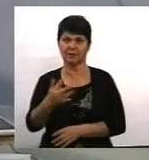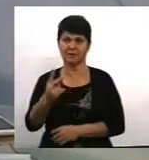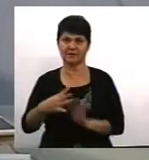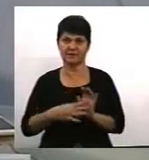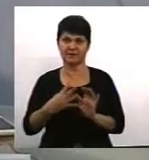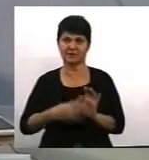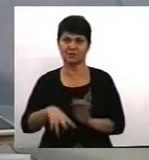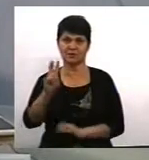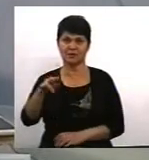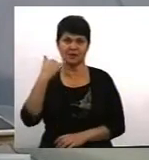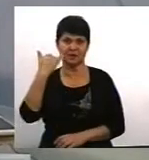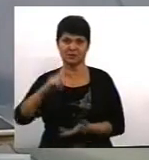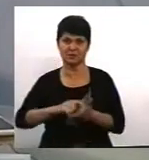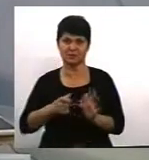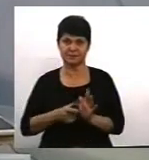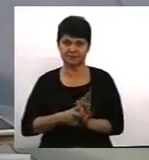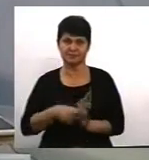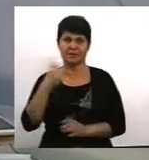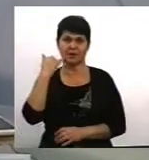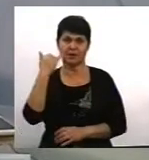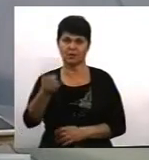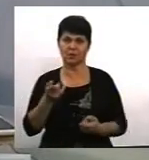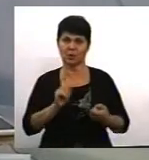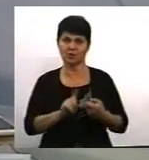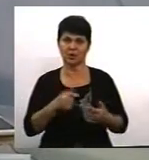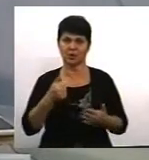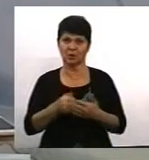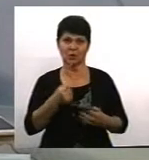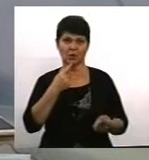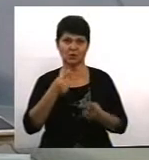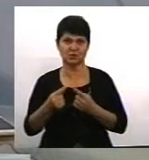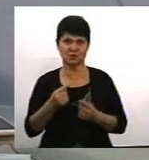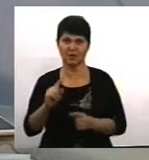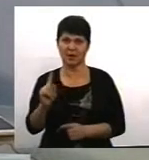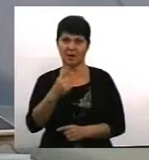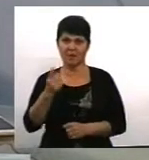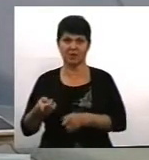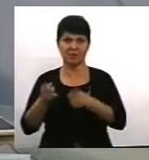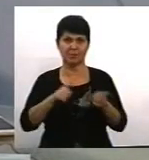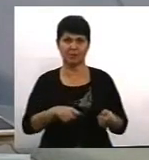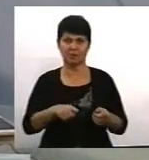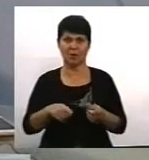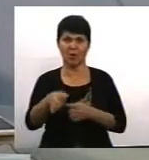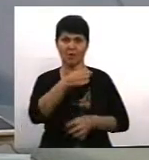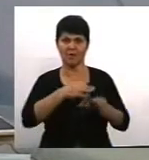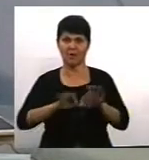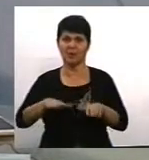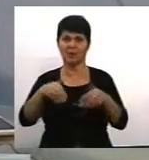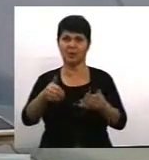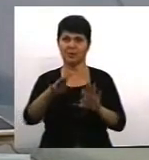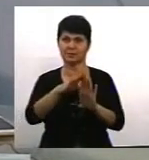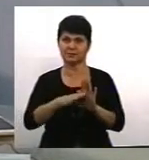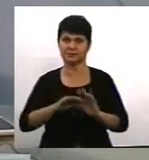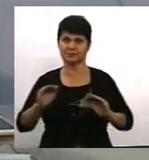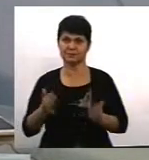телефон студії. Телефонуйте, долучайтеся до розмови. Перш ніж перейдемо до обговорення, пропоную подивитися сюжет